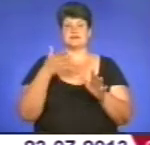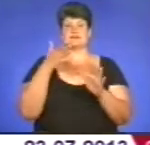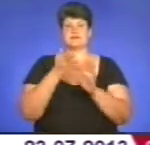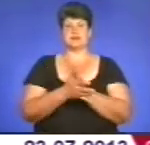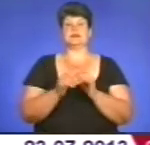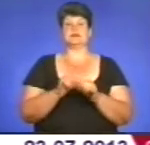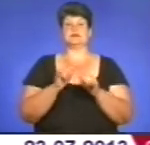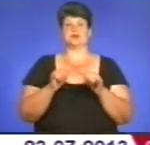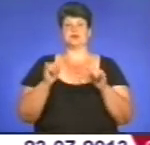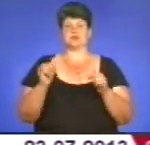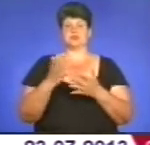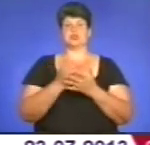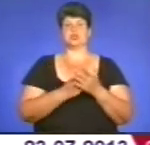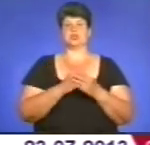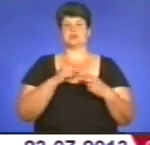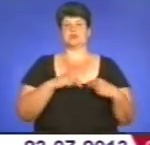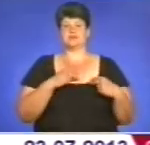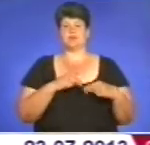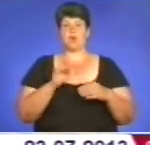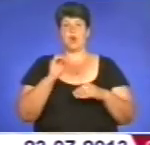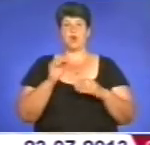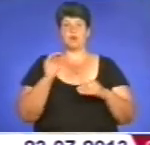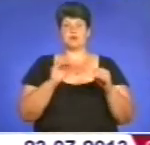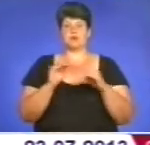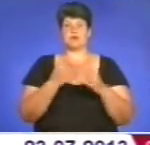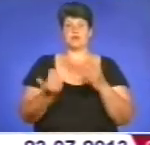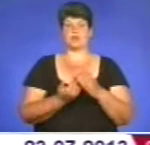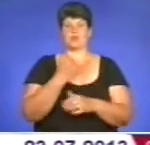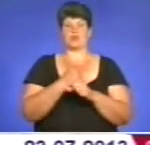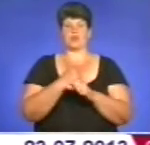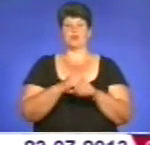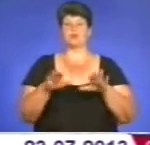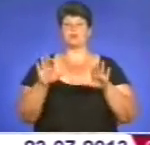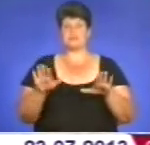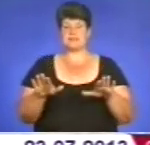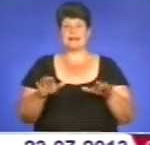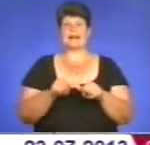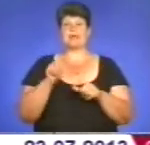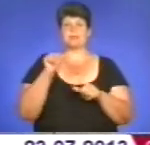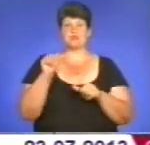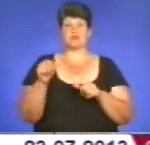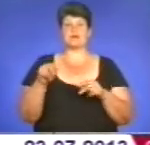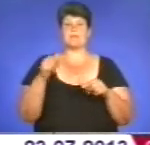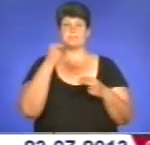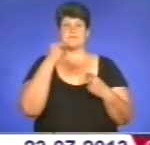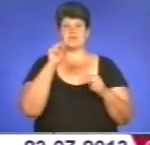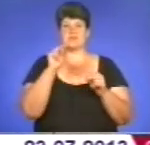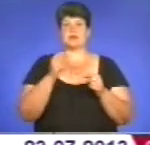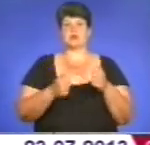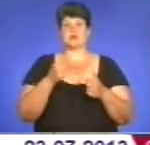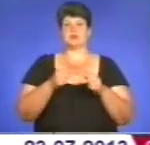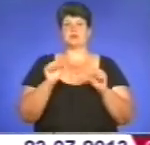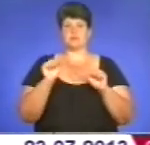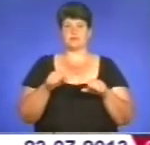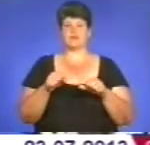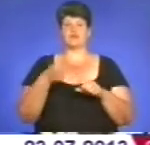розширення штату працівників та облаштування нового робочого місця. Крім того, для підвищення конкурентоспроможності вчорашніх